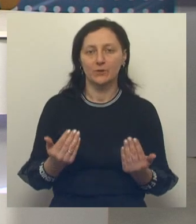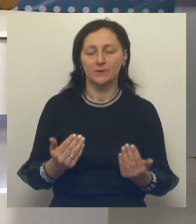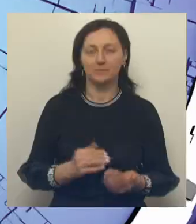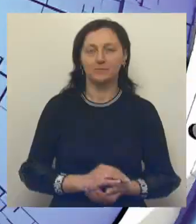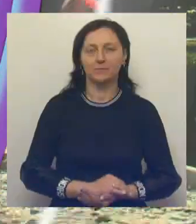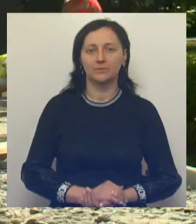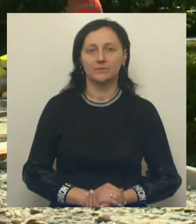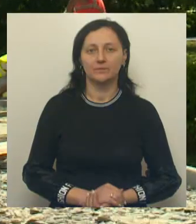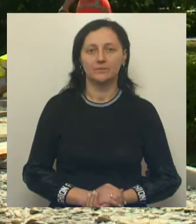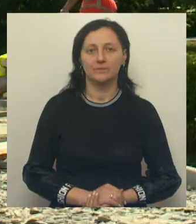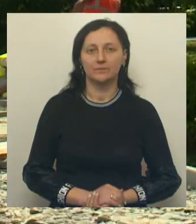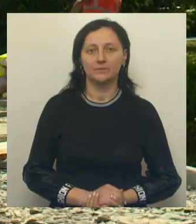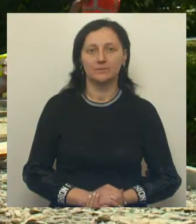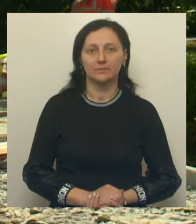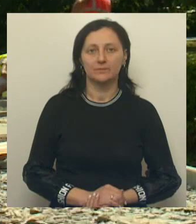выпуске.